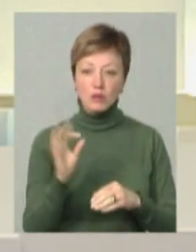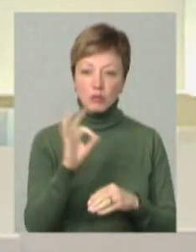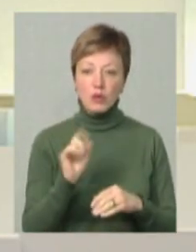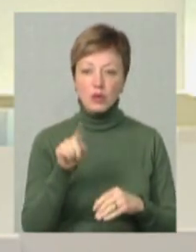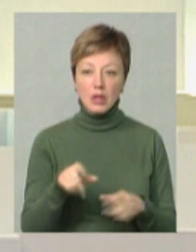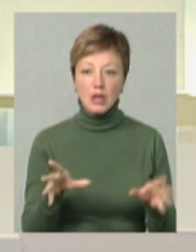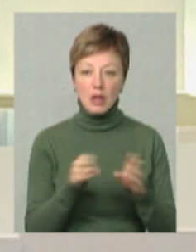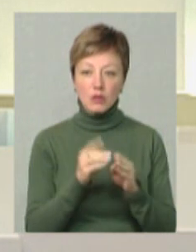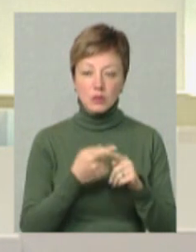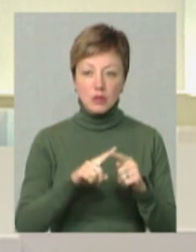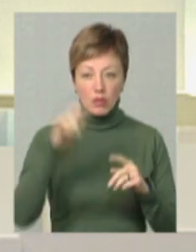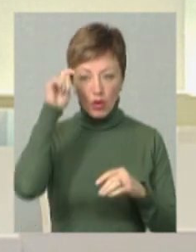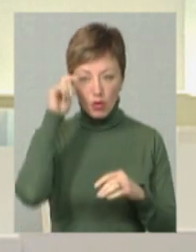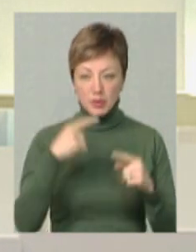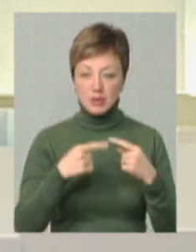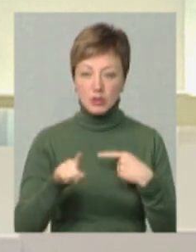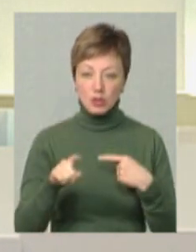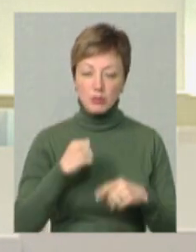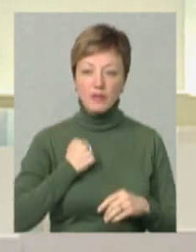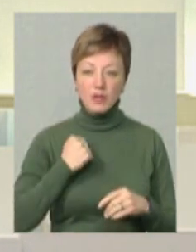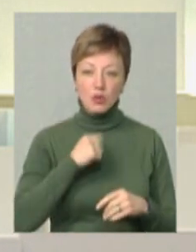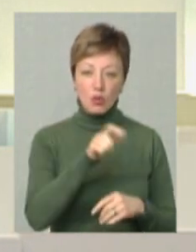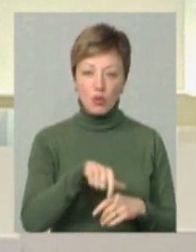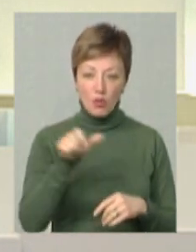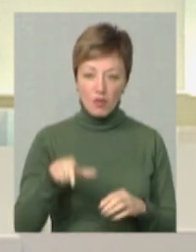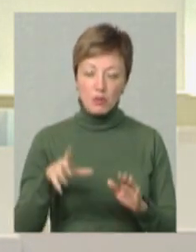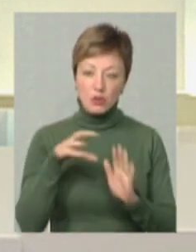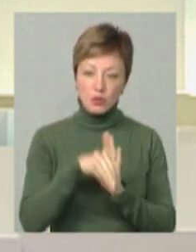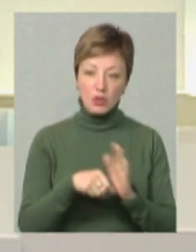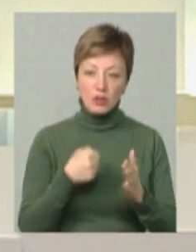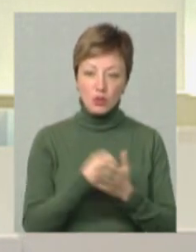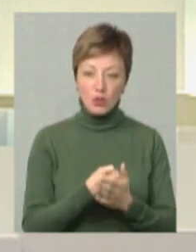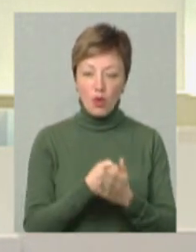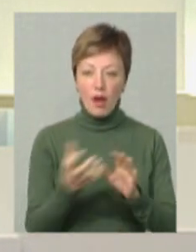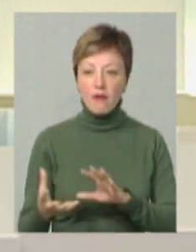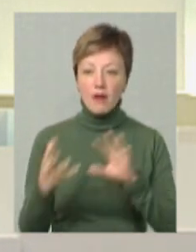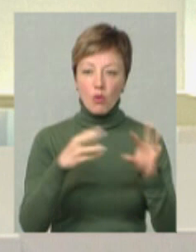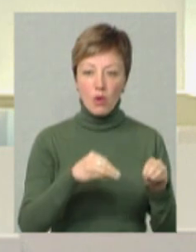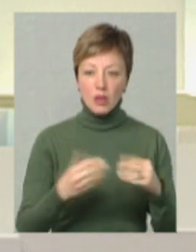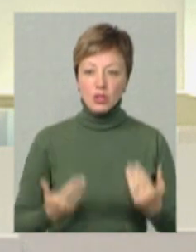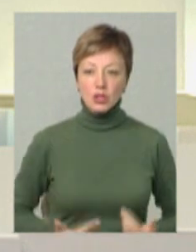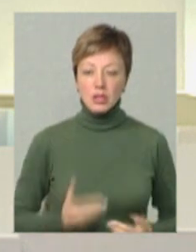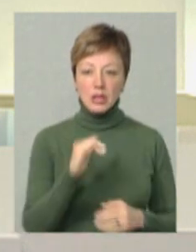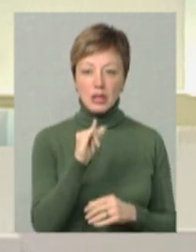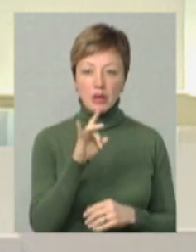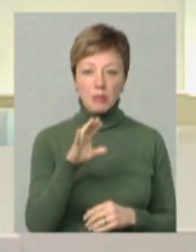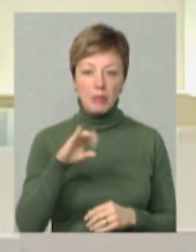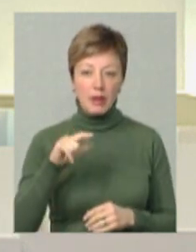що разом із цими хлопцями і з іншими військовими вони долучалися до евакуації жителів Ірпіня.